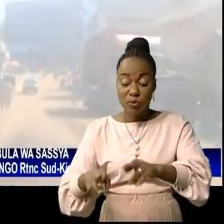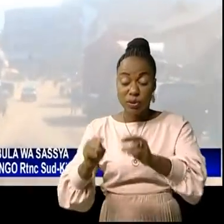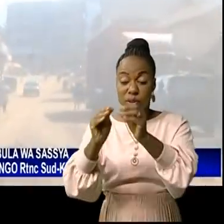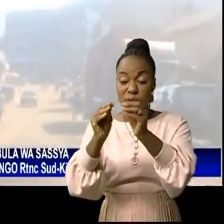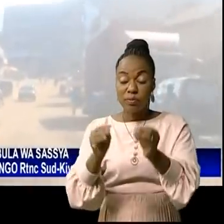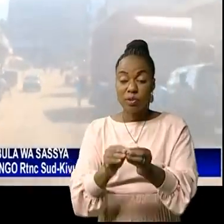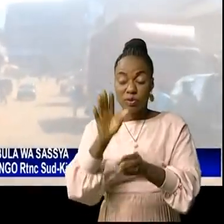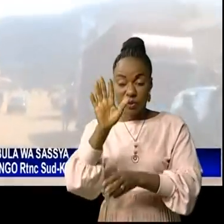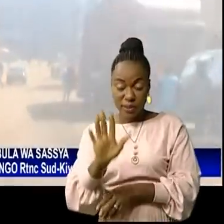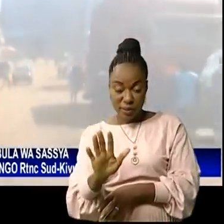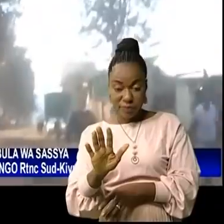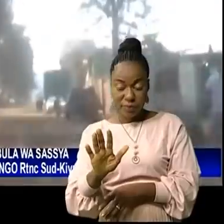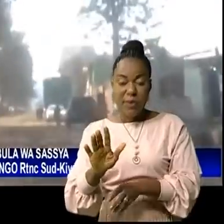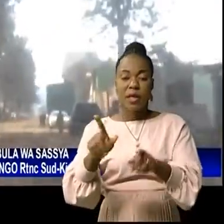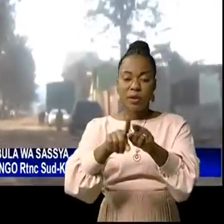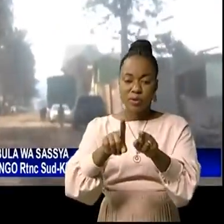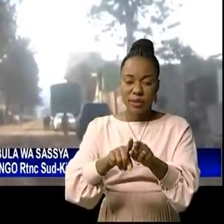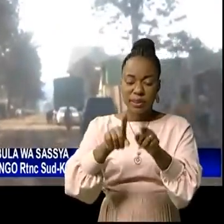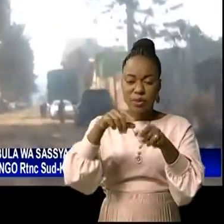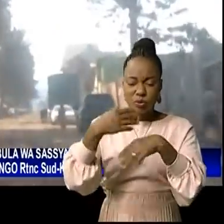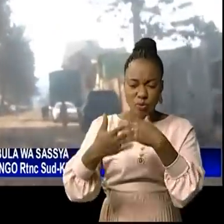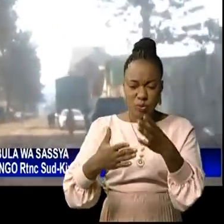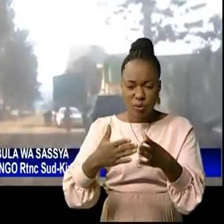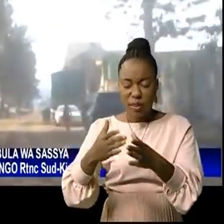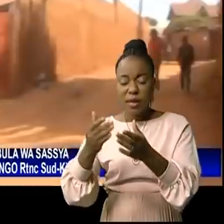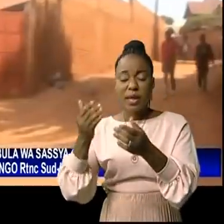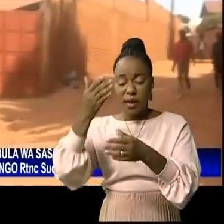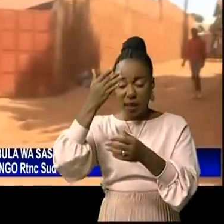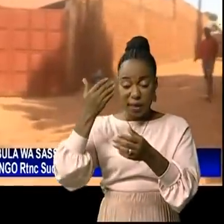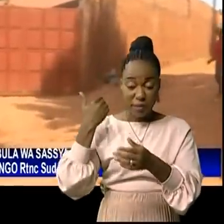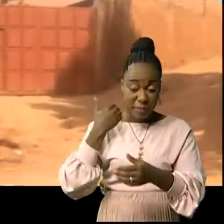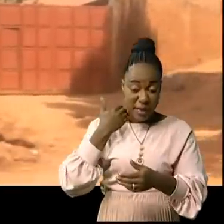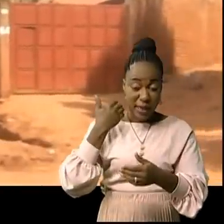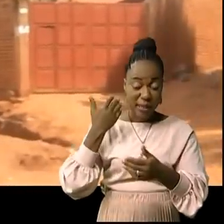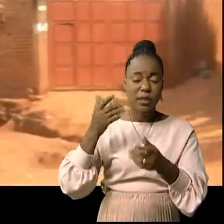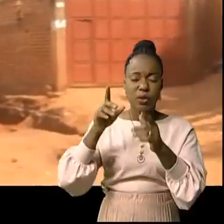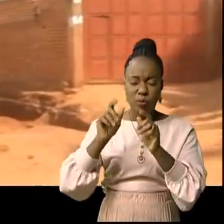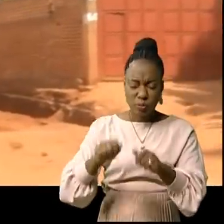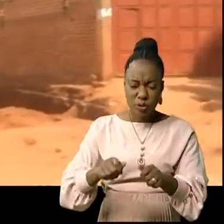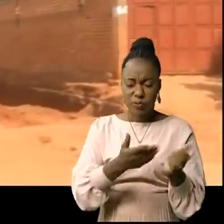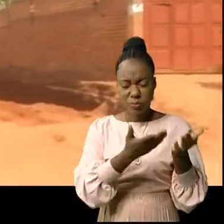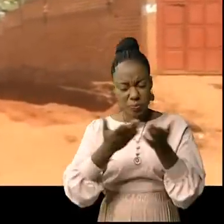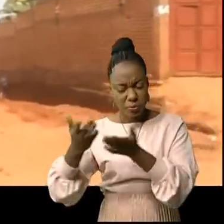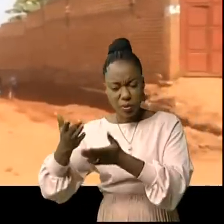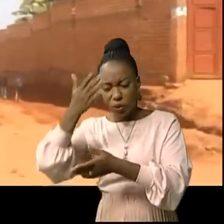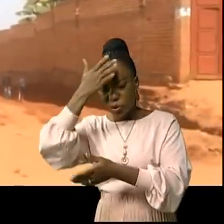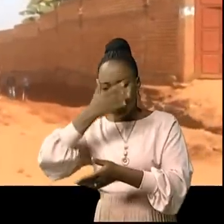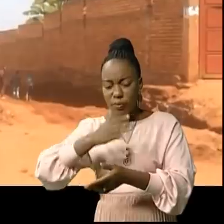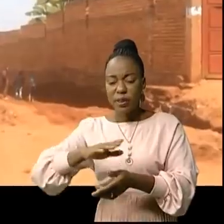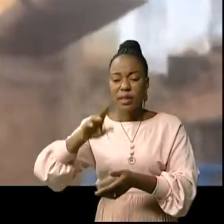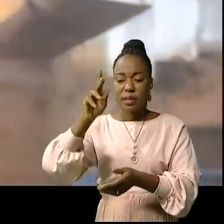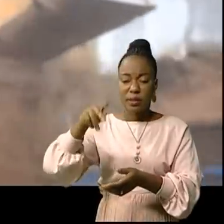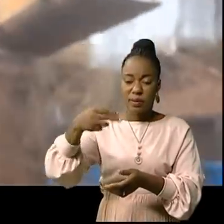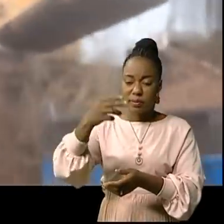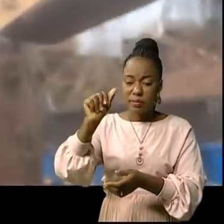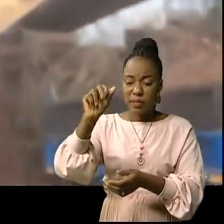-Nyantende soulage déjà les usagers, les malades qui vont à l'hôpital de Pansy ainsi que les visiteurs de la fondation Pansy et